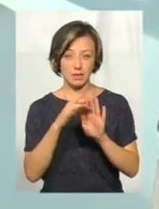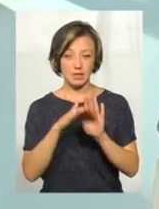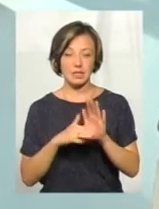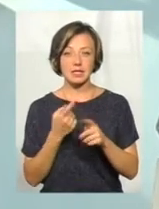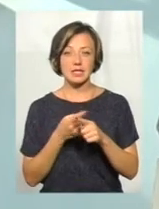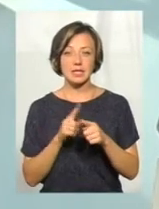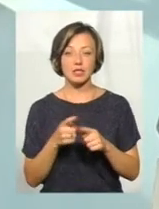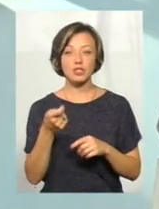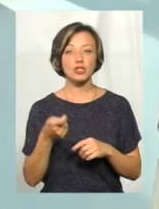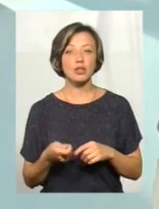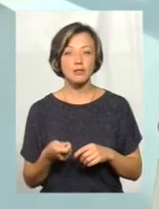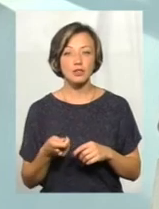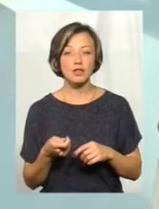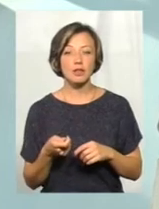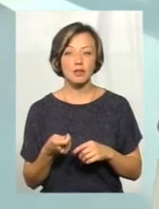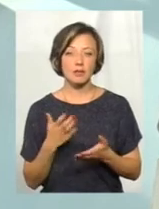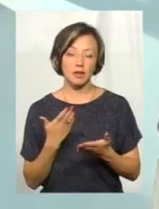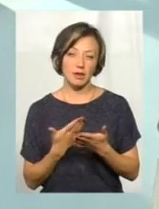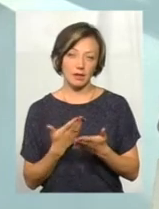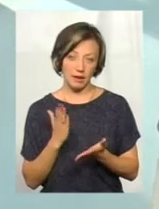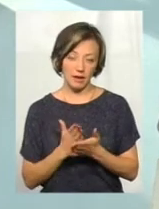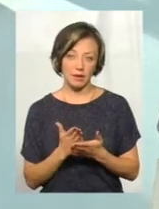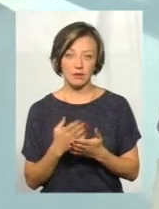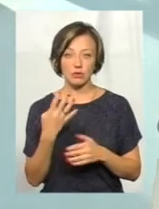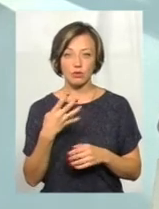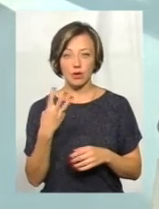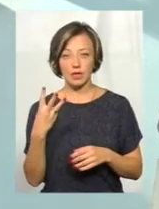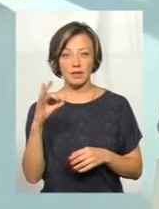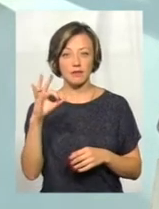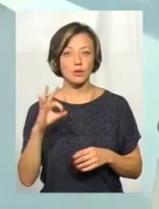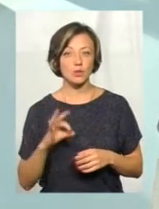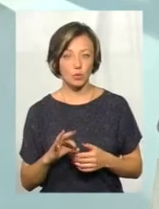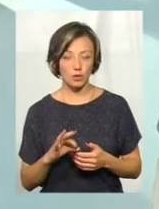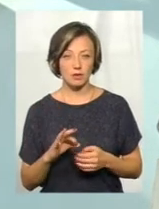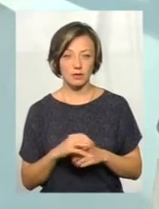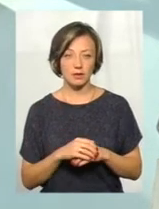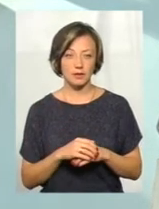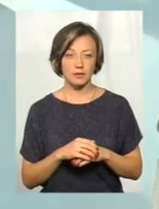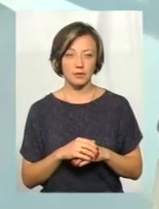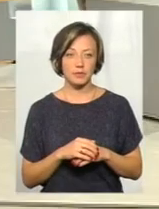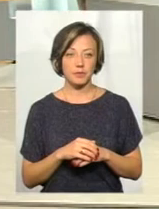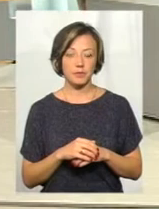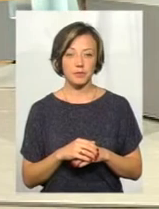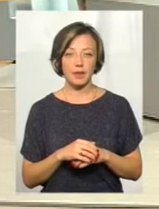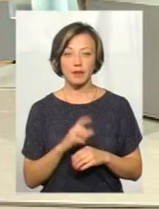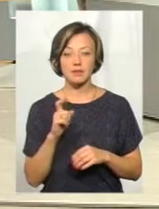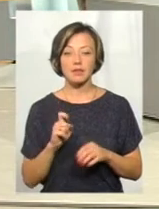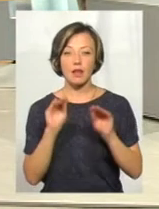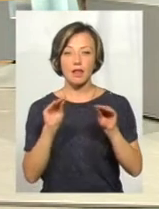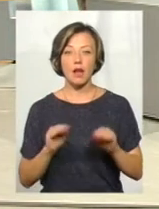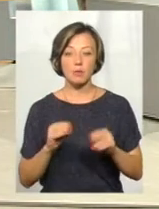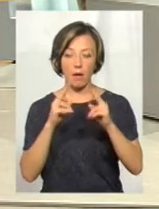здешевшення складає навіть 43% за даними аналізів.